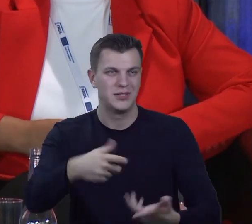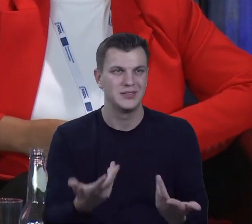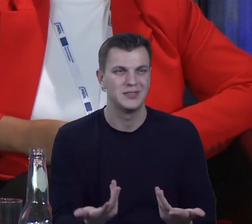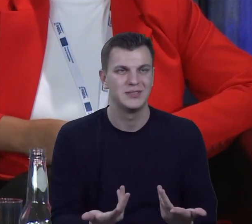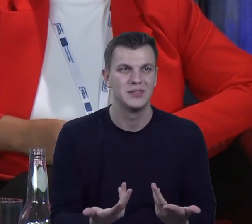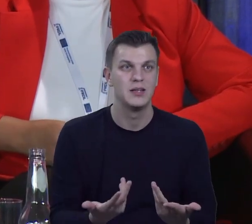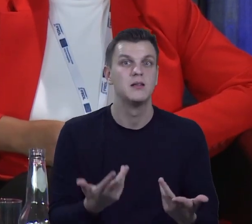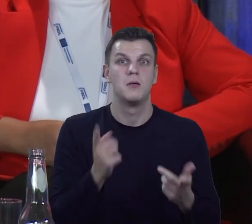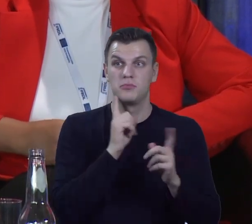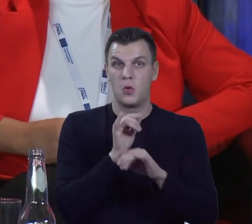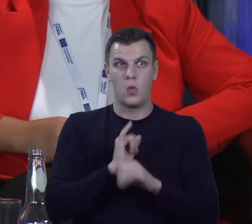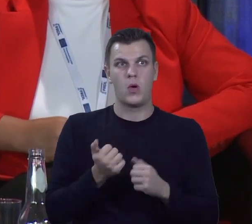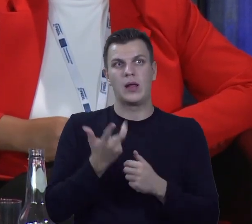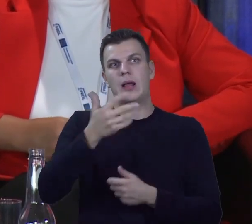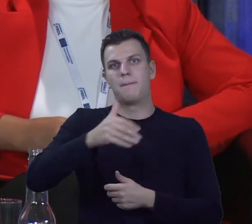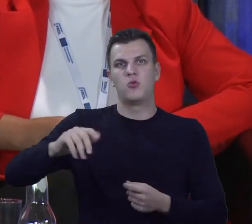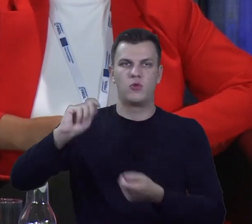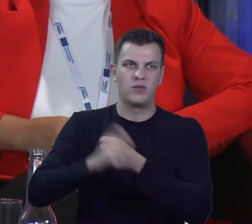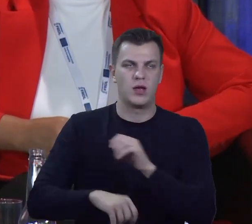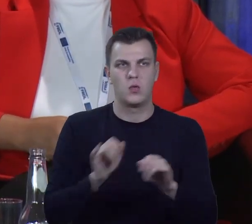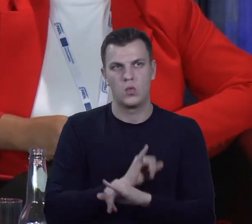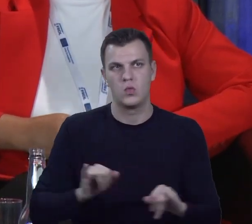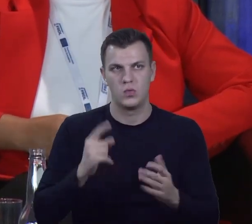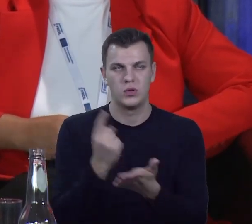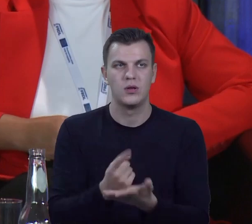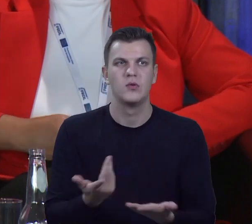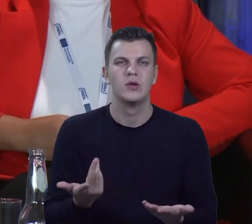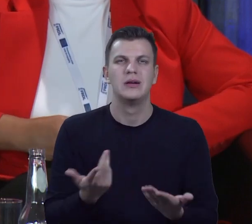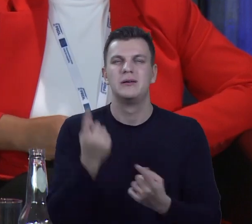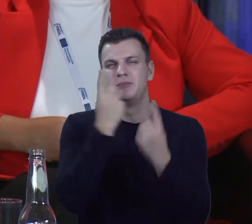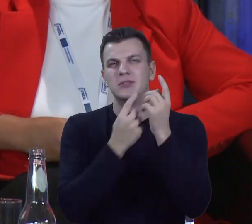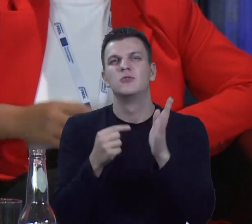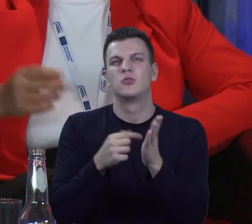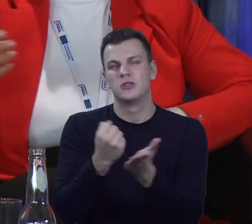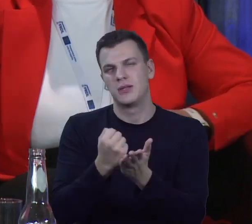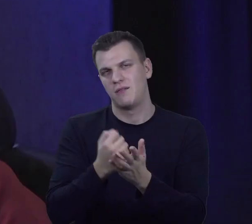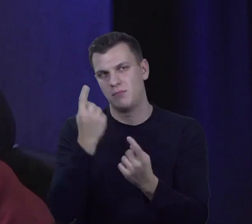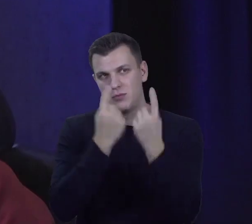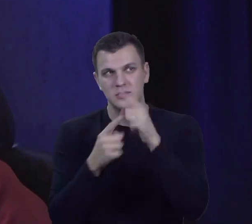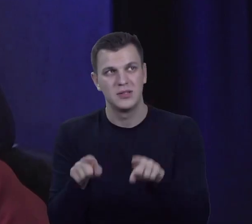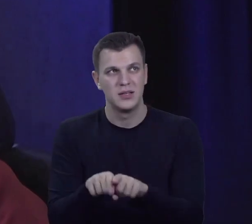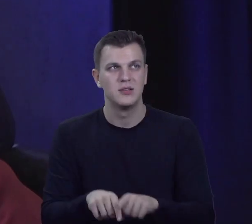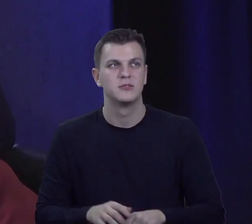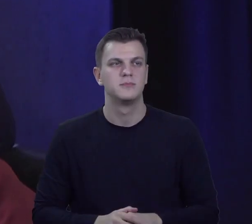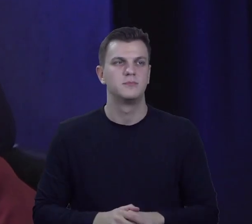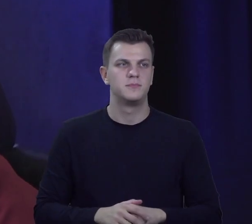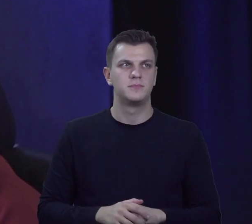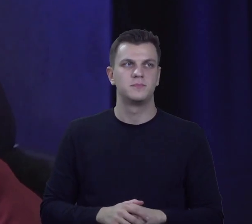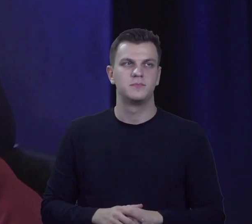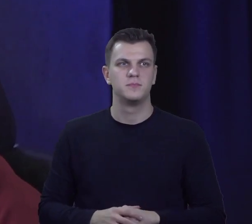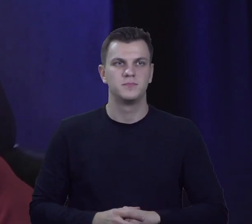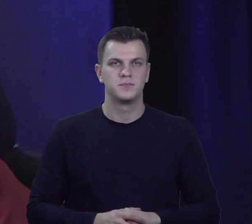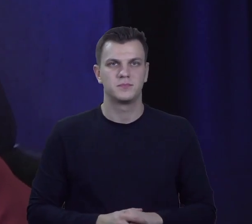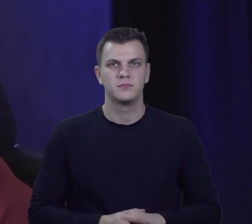milionów kar, które groziły samorządowi. Także myślę, że tutaj bym szukał, ale to trzeba by... Panie prezydencie, ale